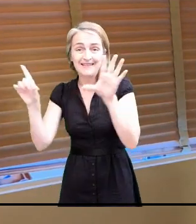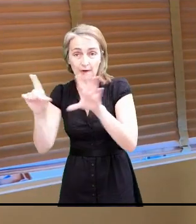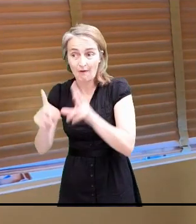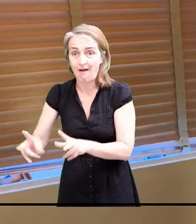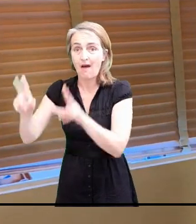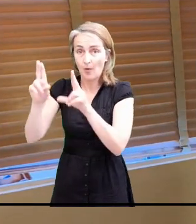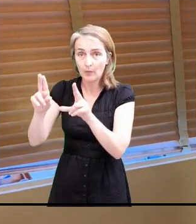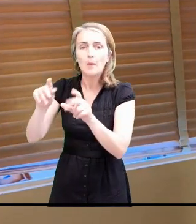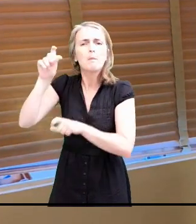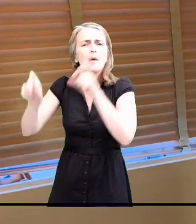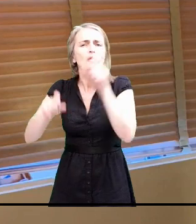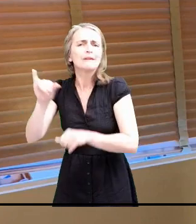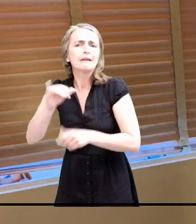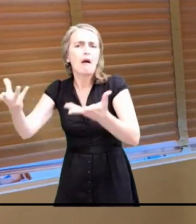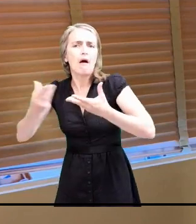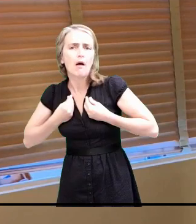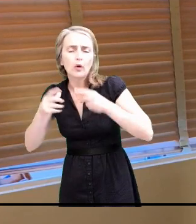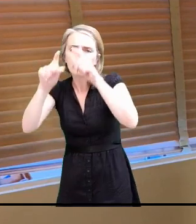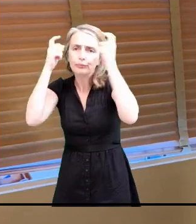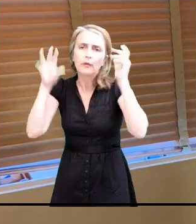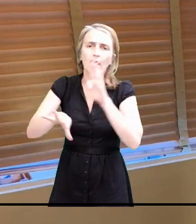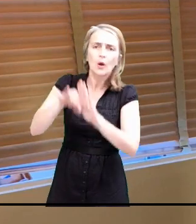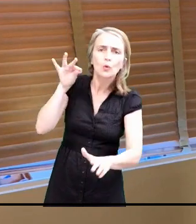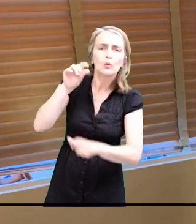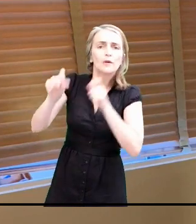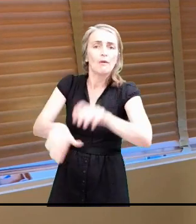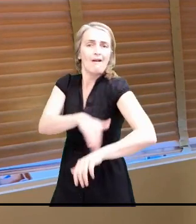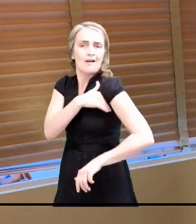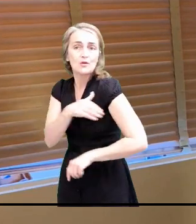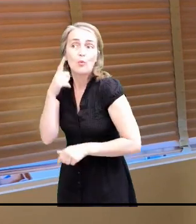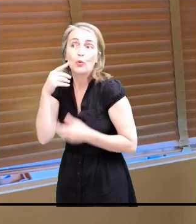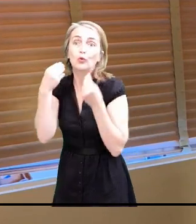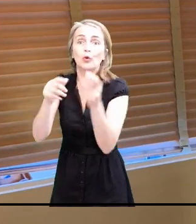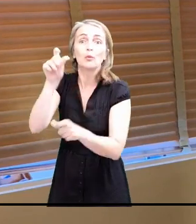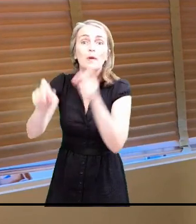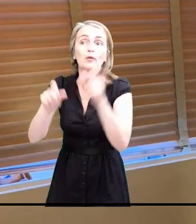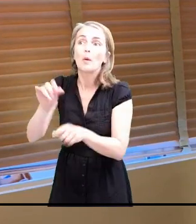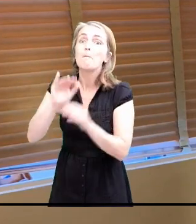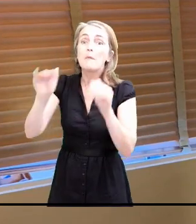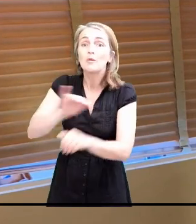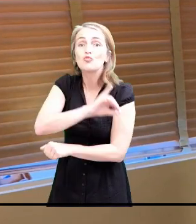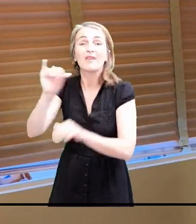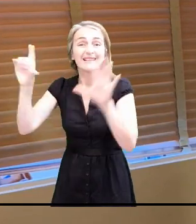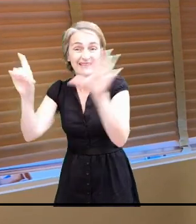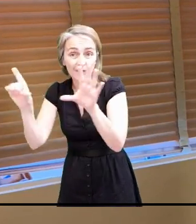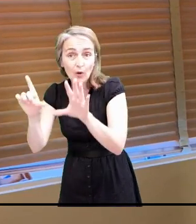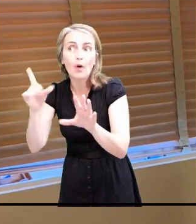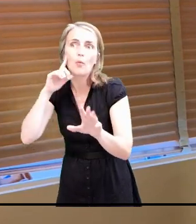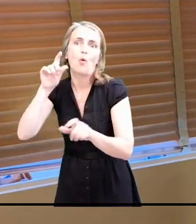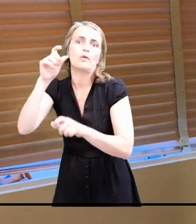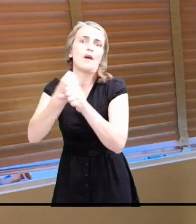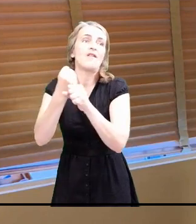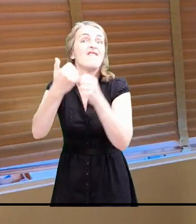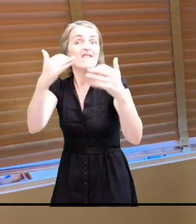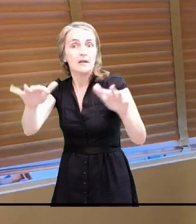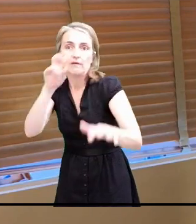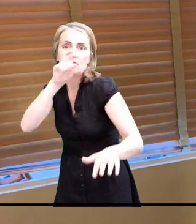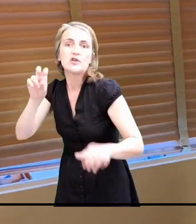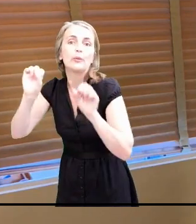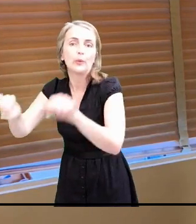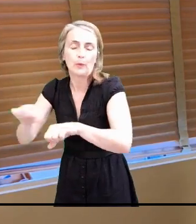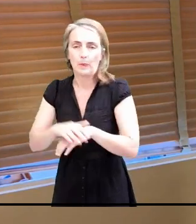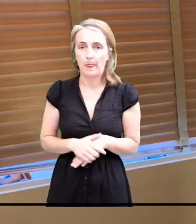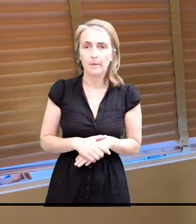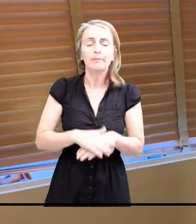le personnel et les élus qui vous accueillent restent jusqu'à 19h pour permettre à ceux qui rentrent du travail de venir chercher les masques. Quels sont ces